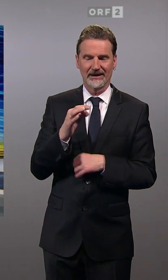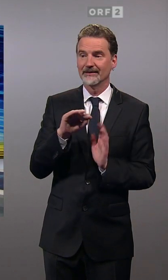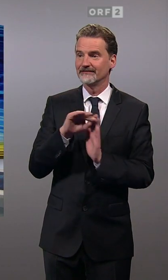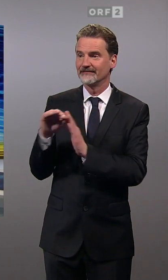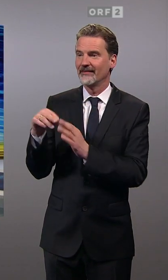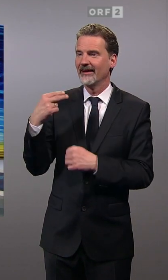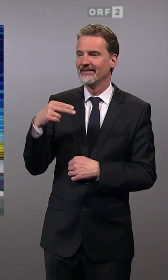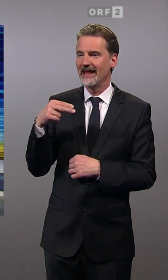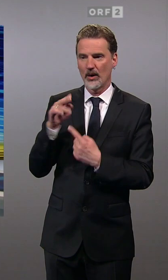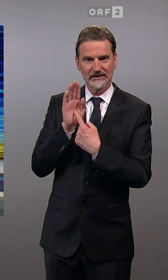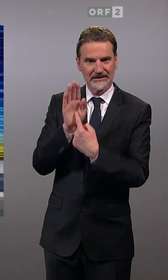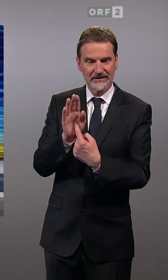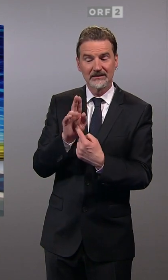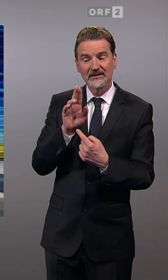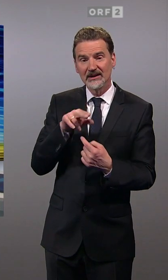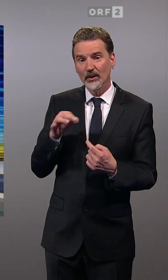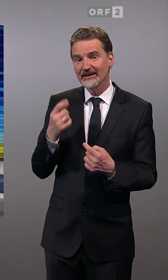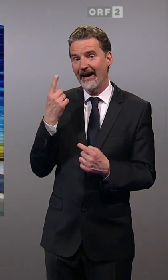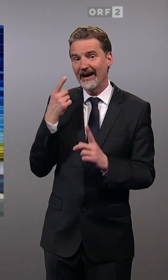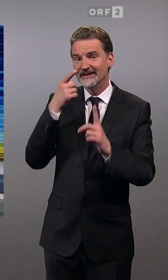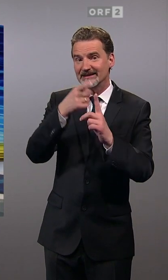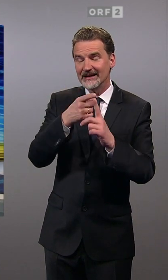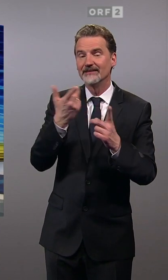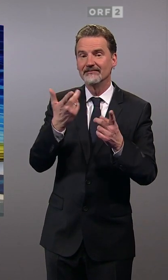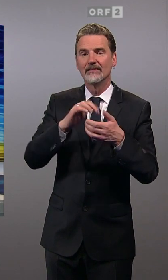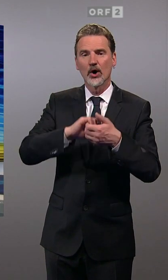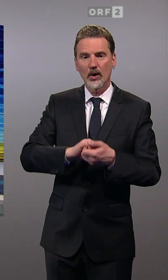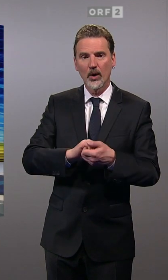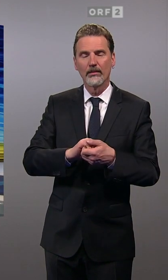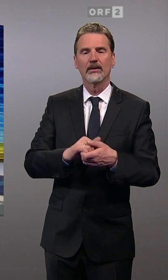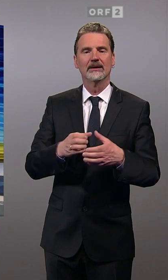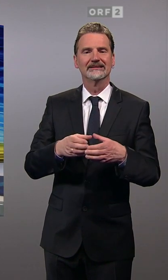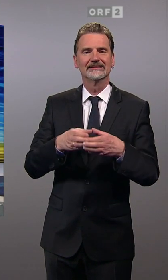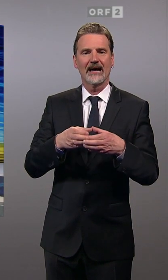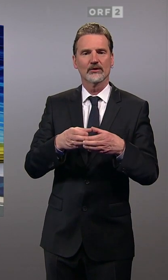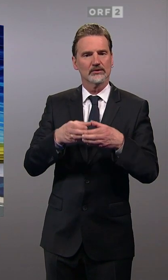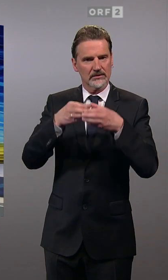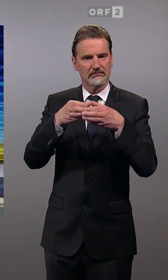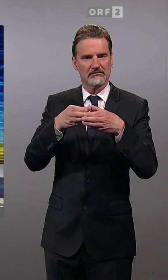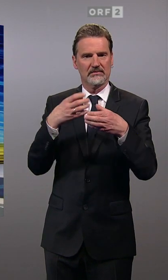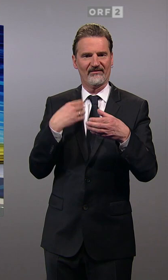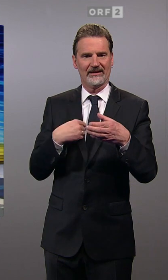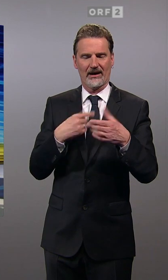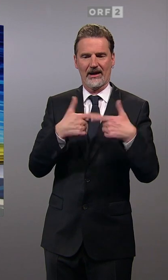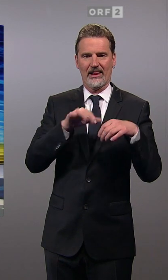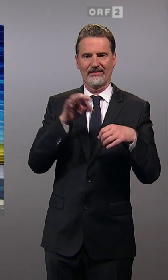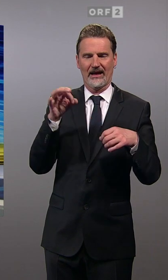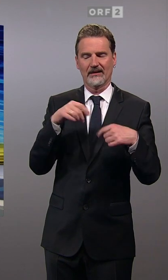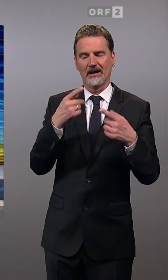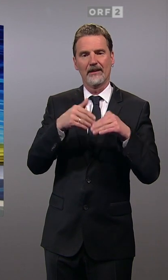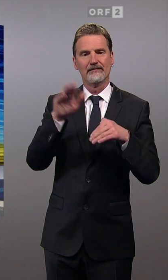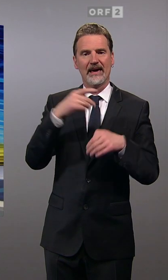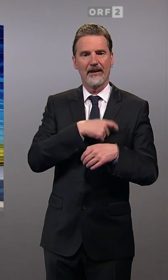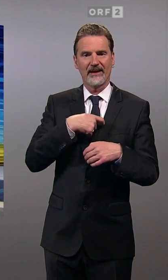Die haben in Niederösterreich ein Ziel, den Clubstatus im Landtag. Der würde mehr Parteienförderung und mehr Rechte in der politischen Arbeit bringen.